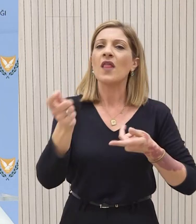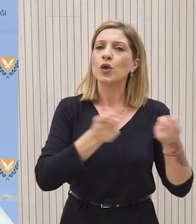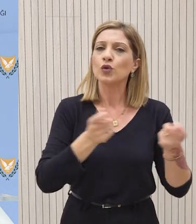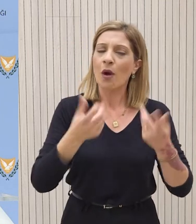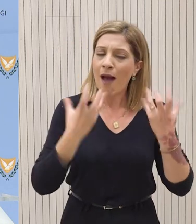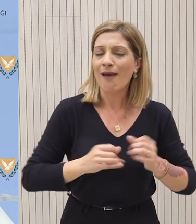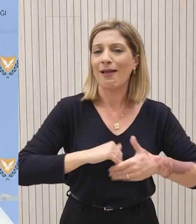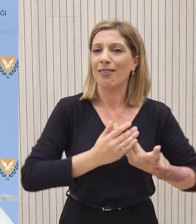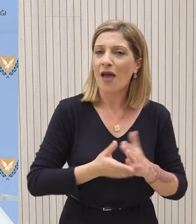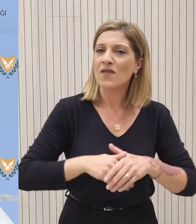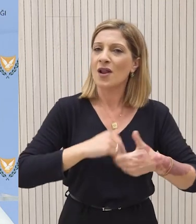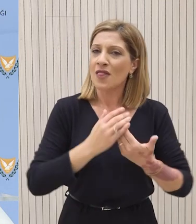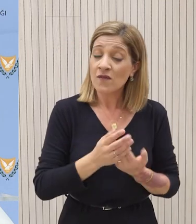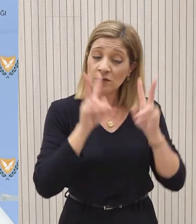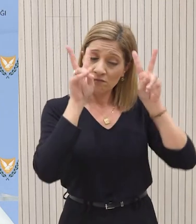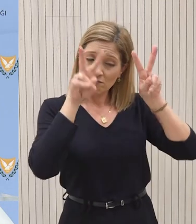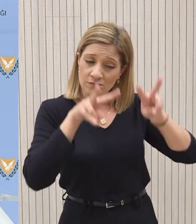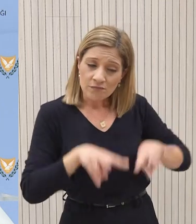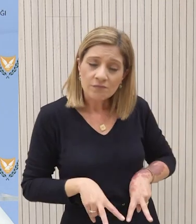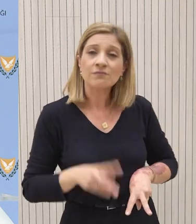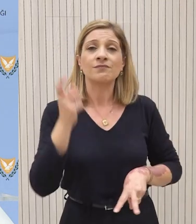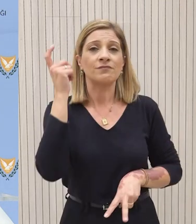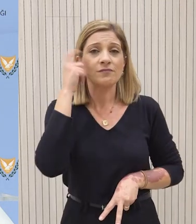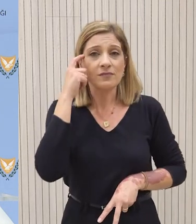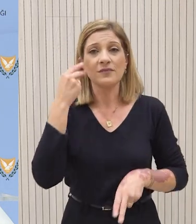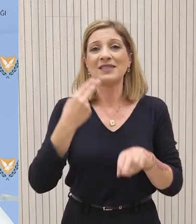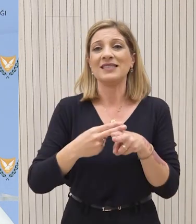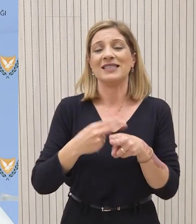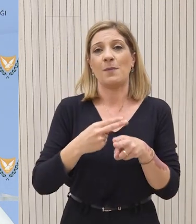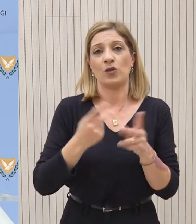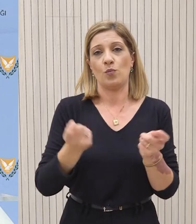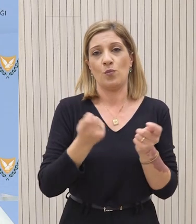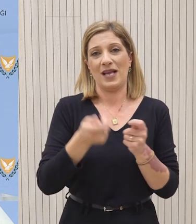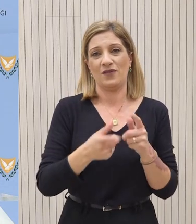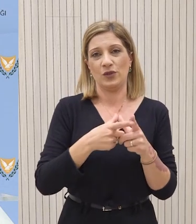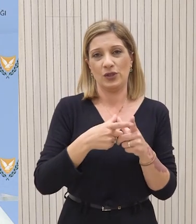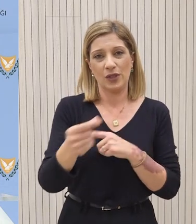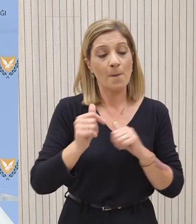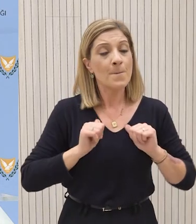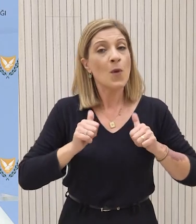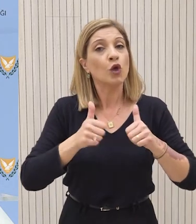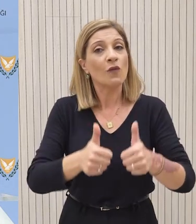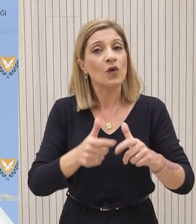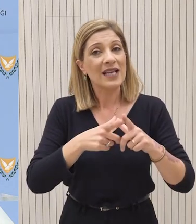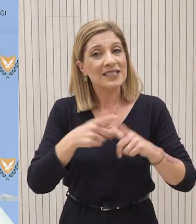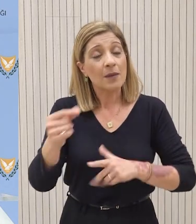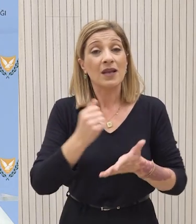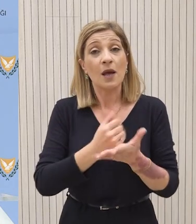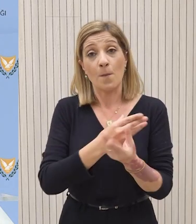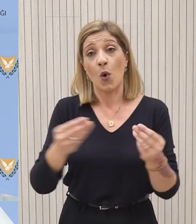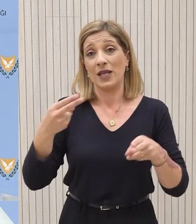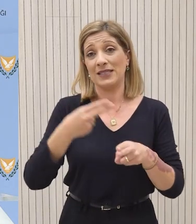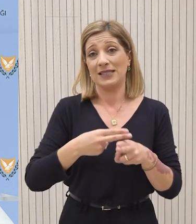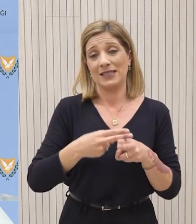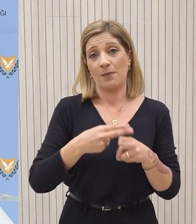οποίοι χαιρετίζουν, αναγνωρίζουν το πόσο υλοποιήσιμη είναι αυτή η πρωτοβουλία αλλά και την σημασία που θα